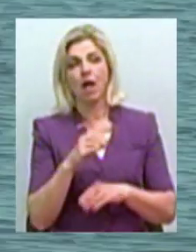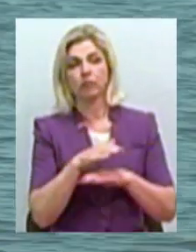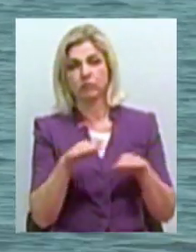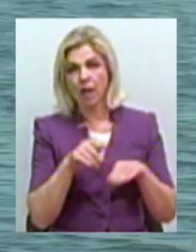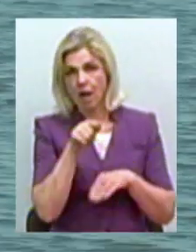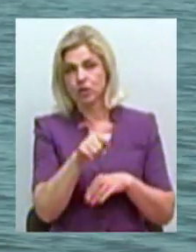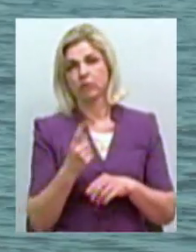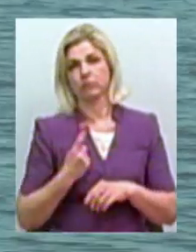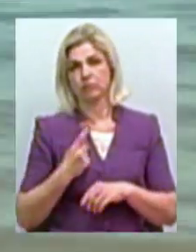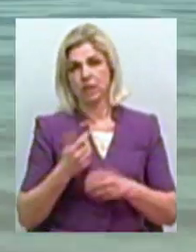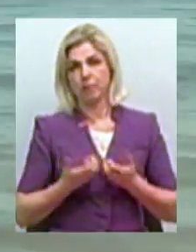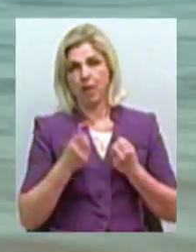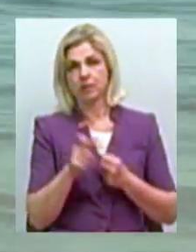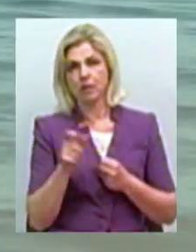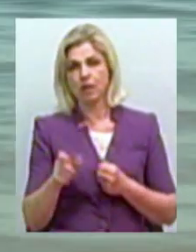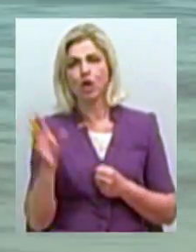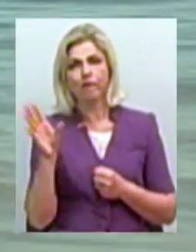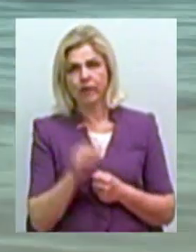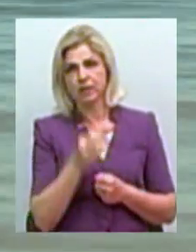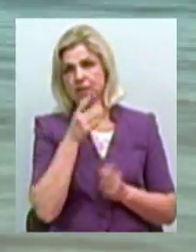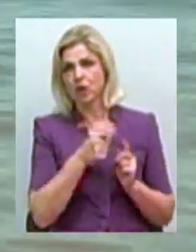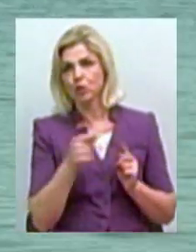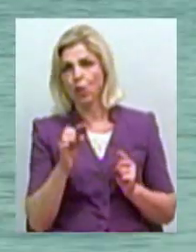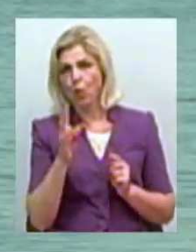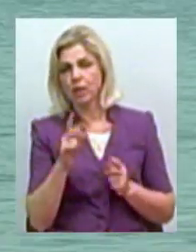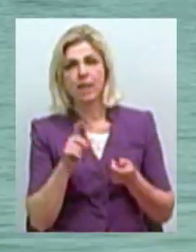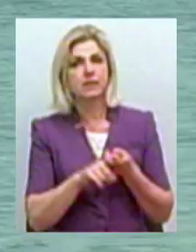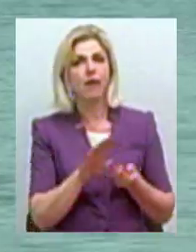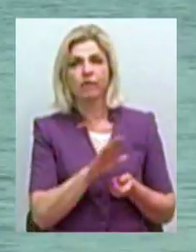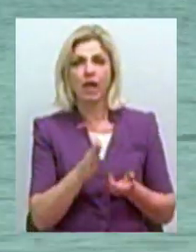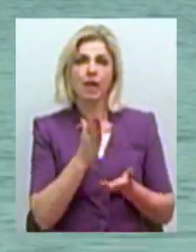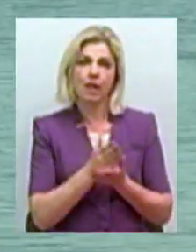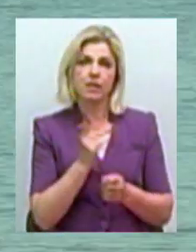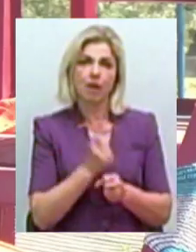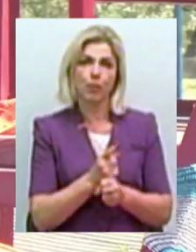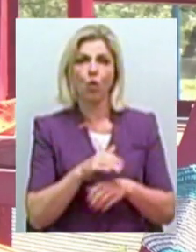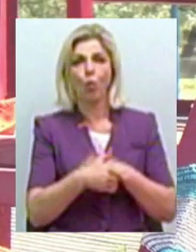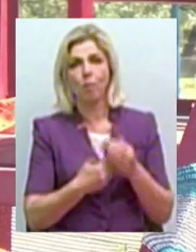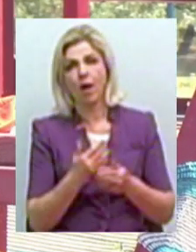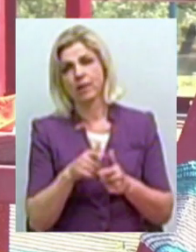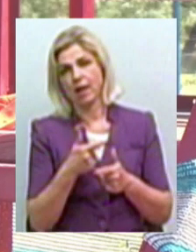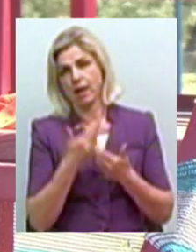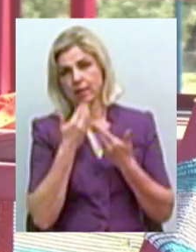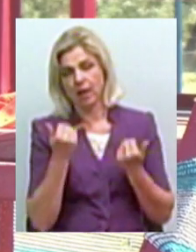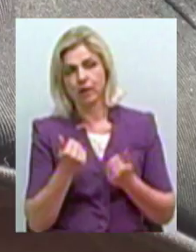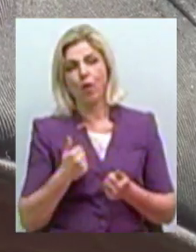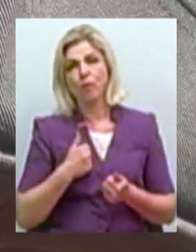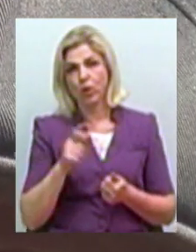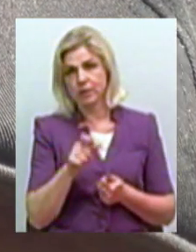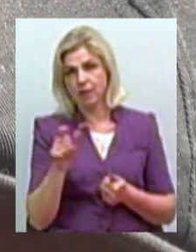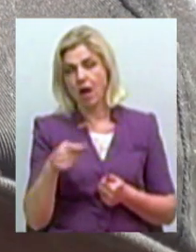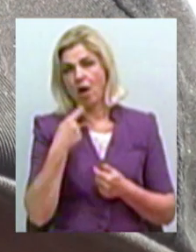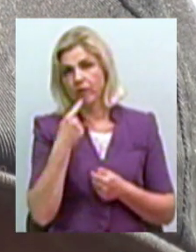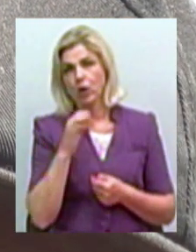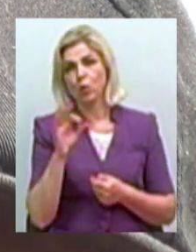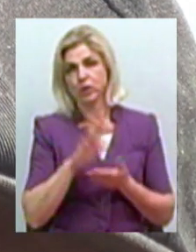рятувальники впродовж всього купального сезону, незалежно від того, чи є заборона на купання. Бійці розповідають про ситуацію на